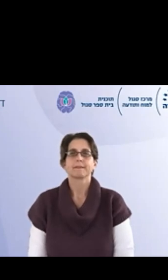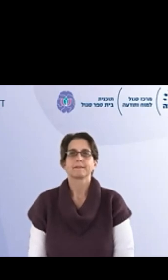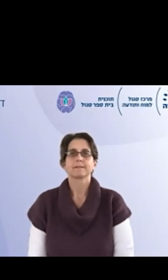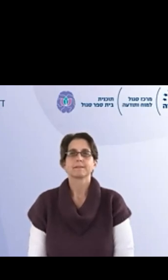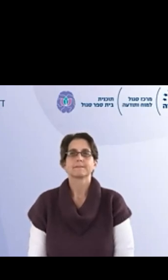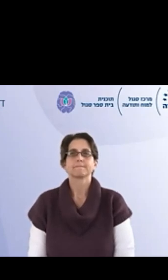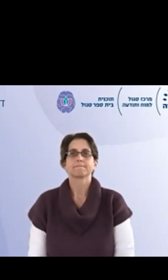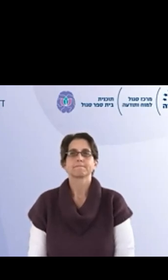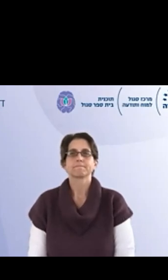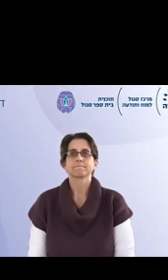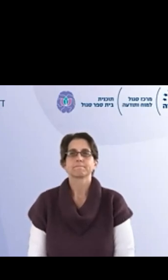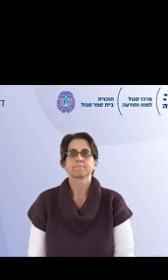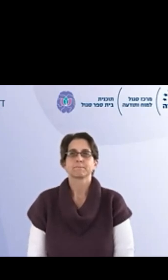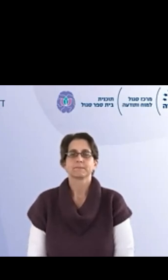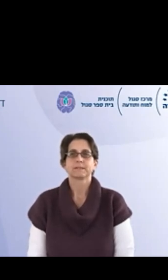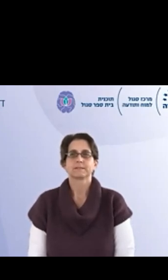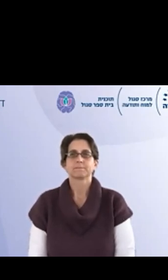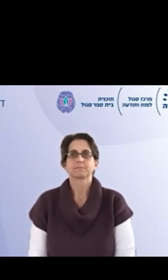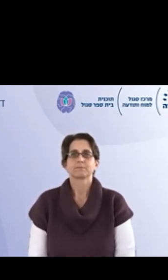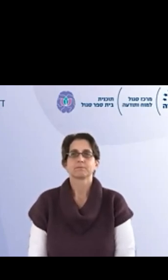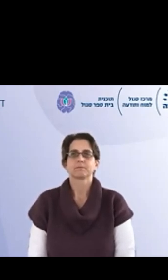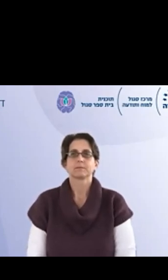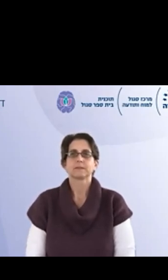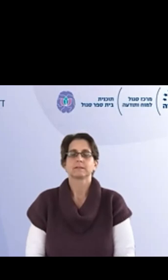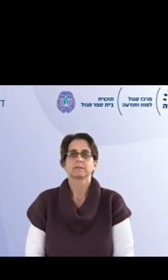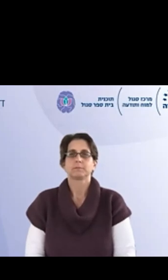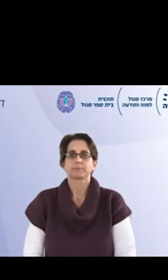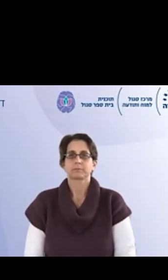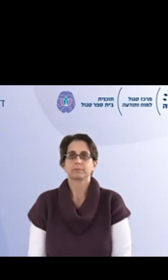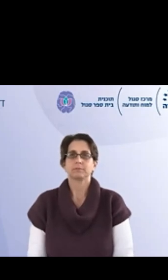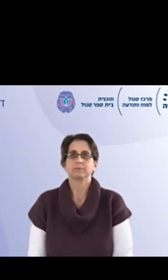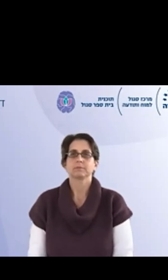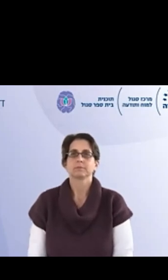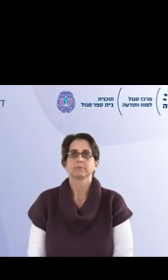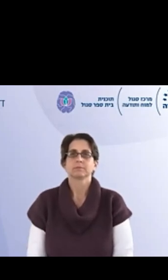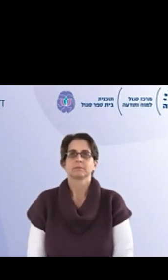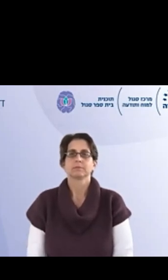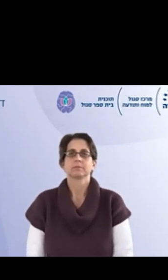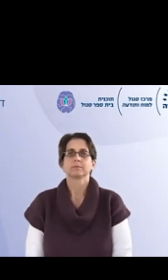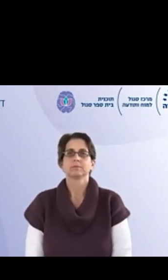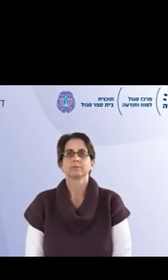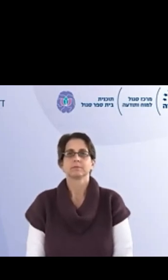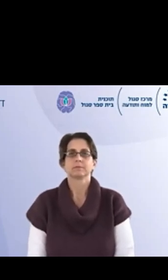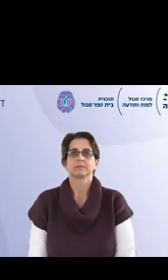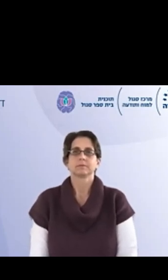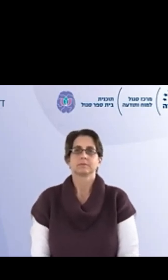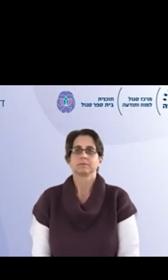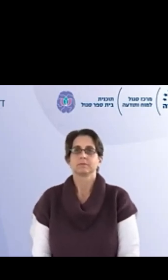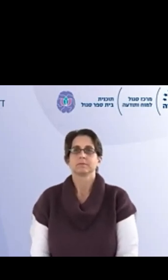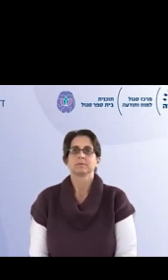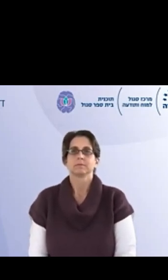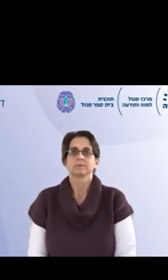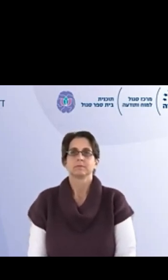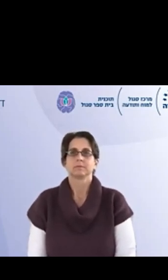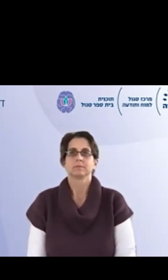לא היה יוצא כל כך מדויק, וכל כך אנחנו. המיינפונס הבהיר לנו